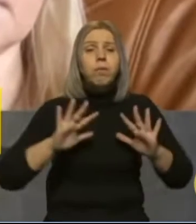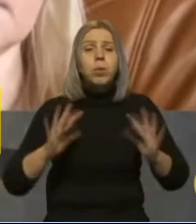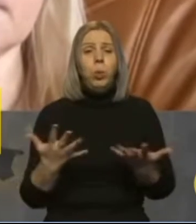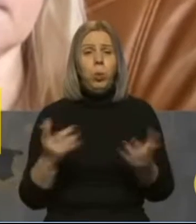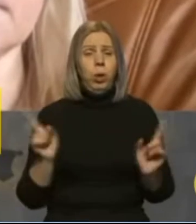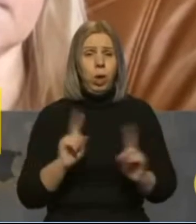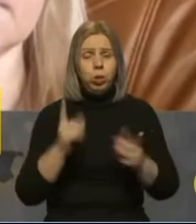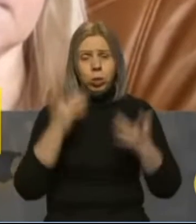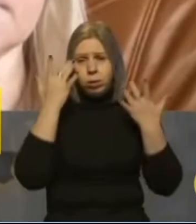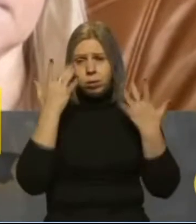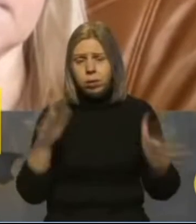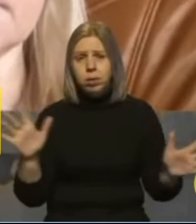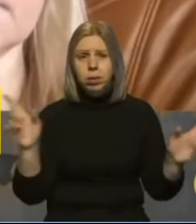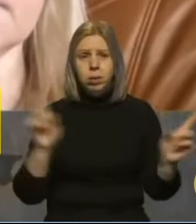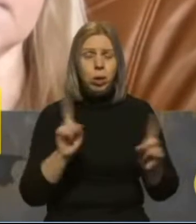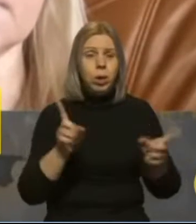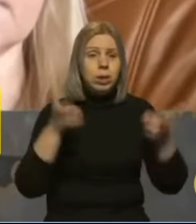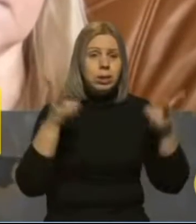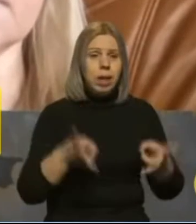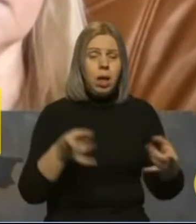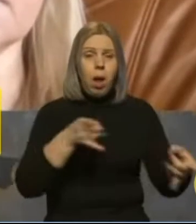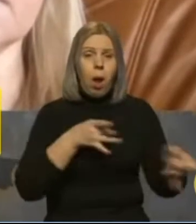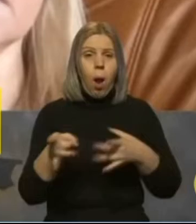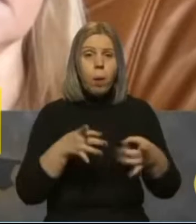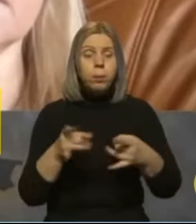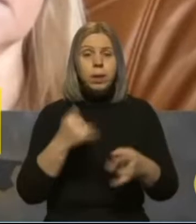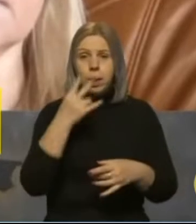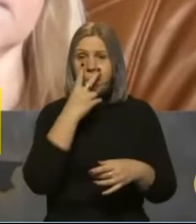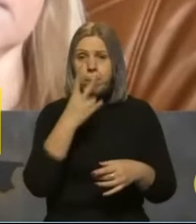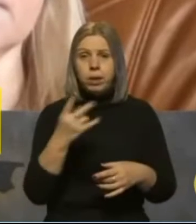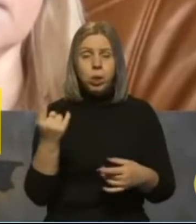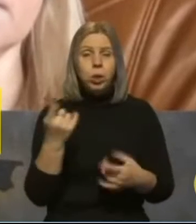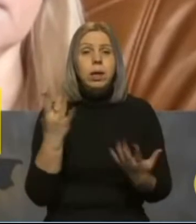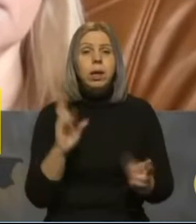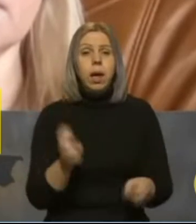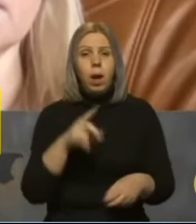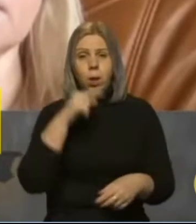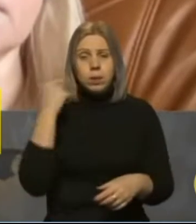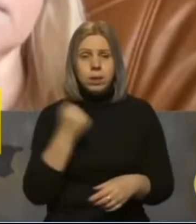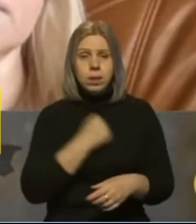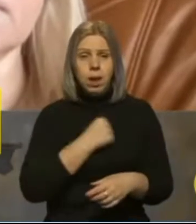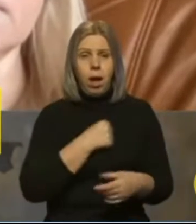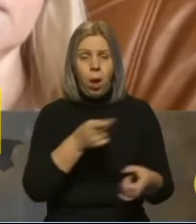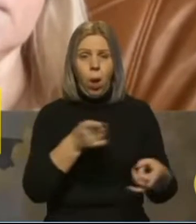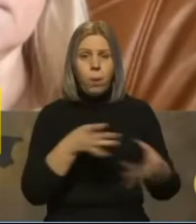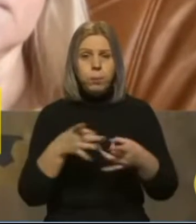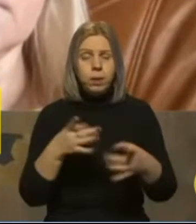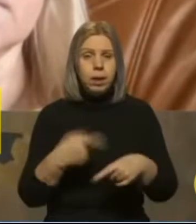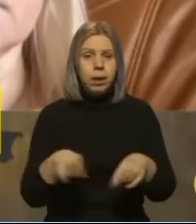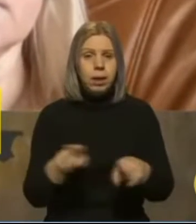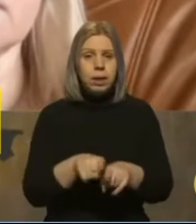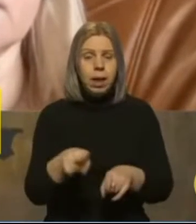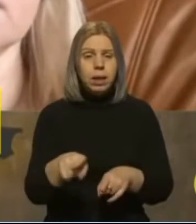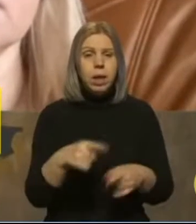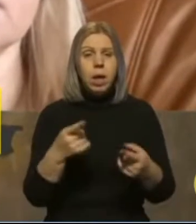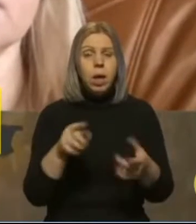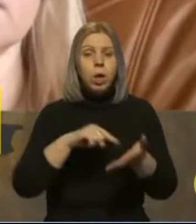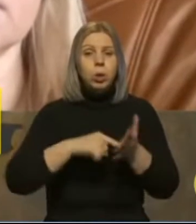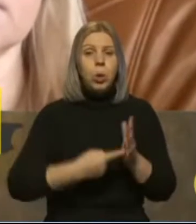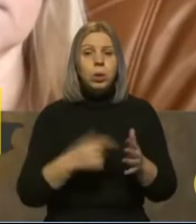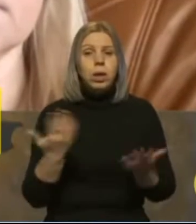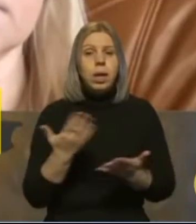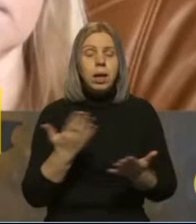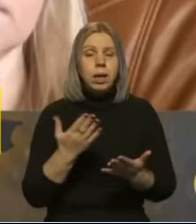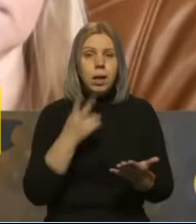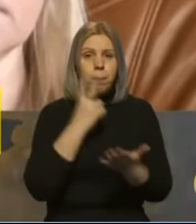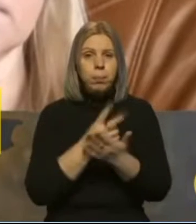якщо, розуміємо, стануться обстріли, і бачимо неодноразово, як російська армія обстрілює саме такі об'єкти,